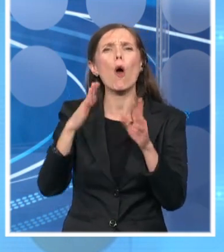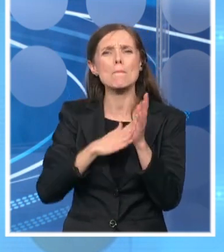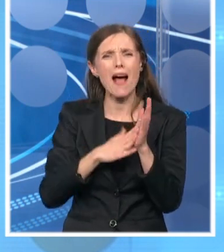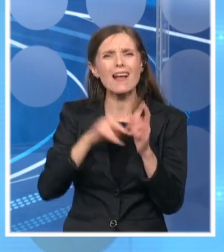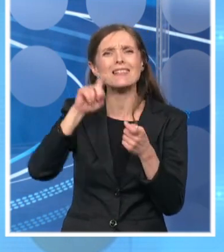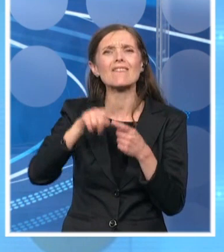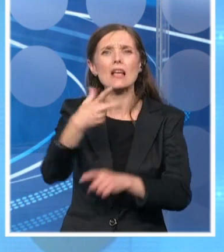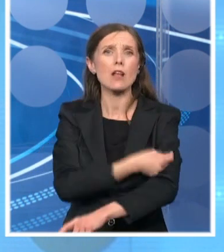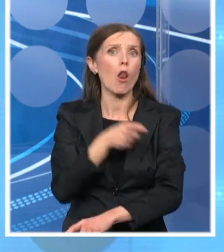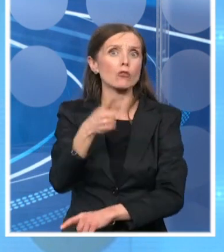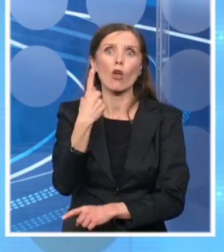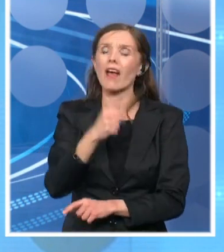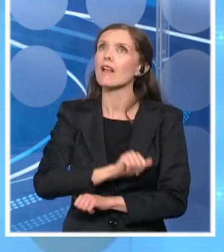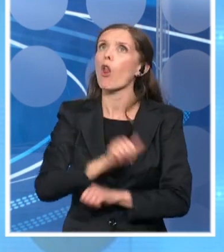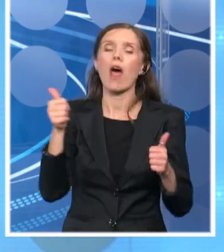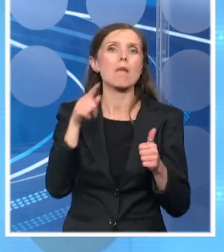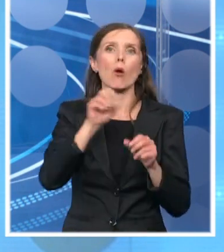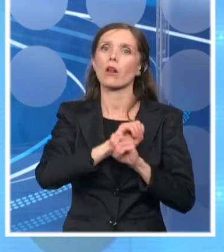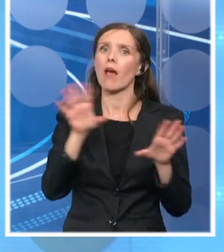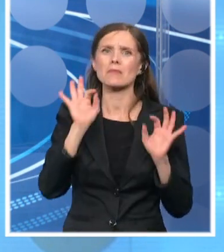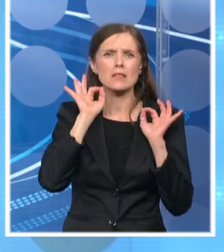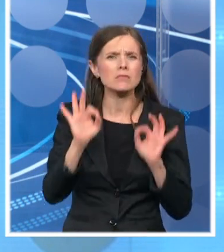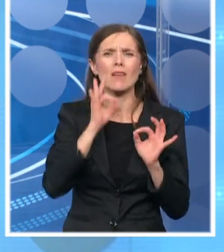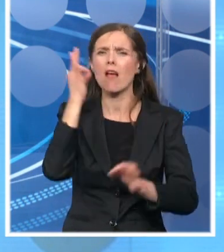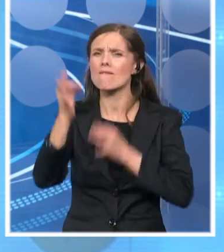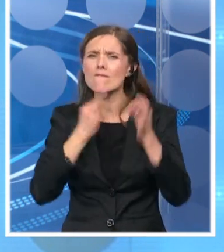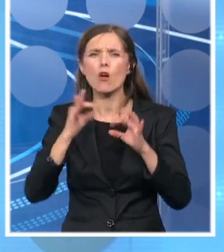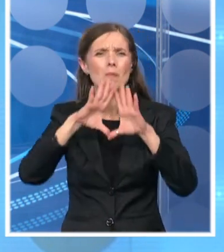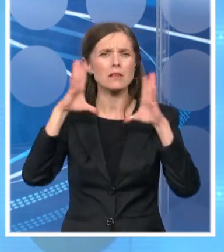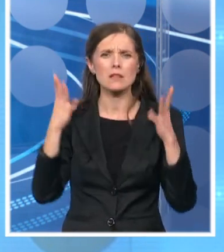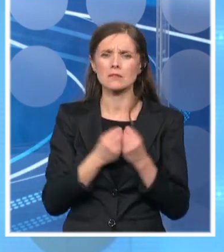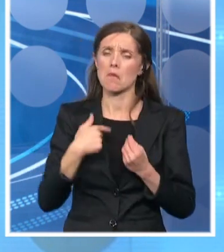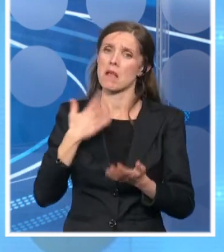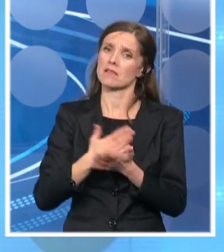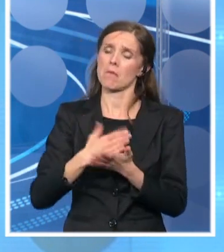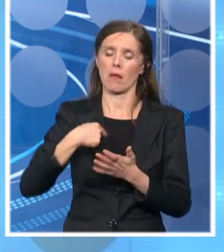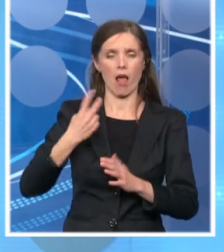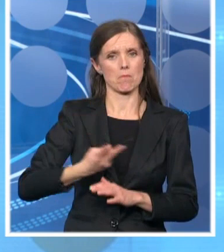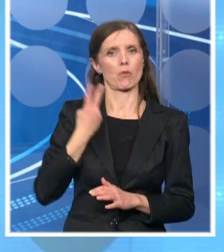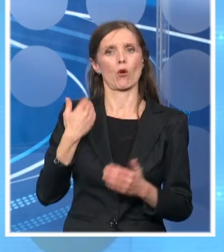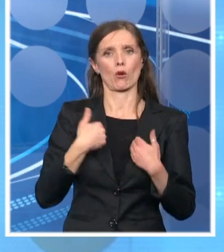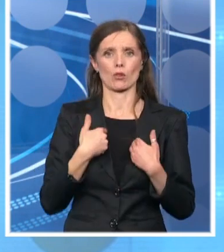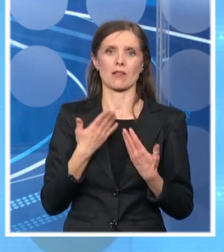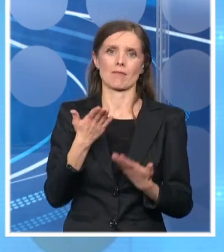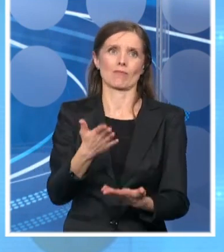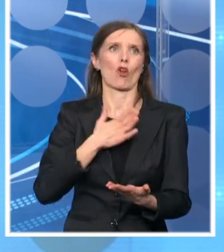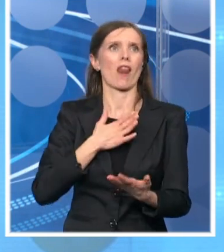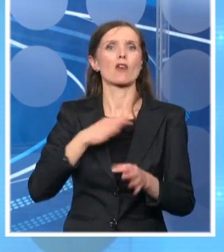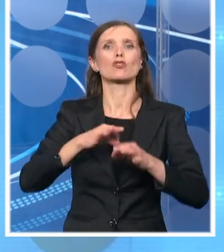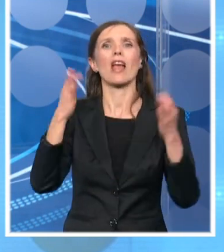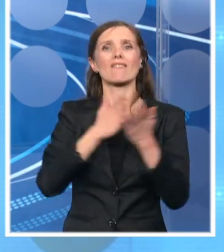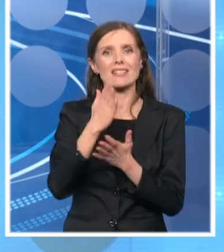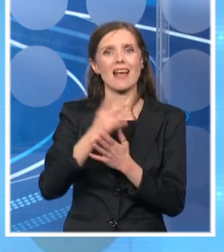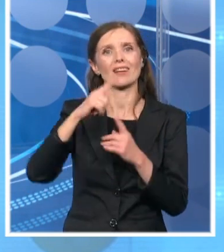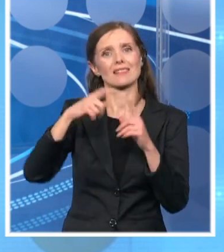jedna od najboljih emisija koju sam ja gledala, izuzetno informativna. Bila sam ponosna i na to što je to naš javni servis.